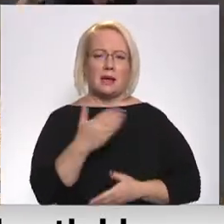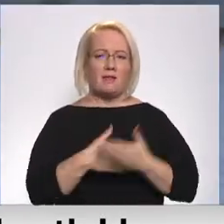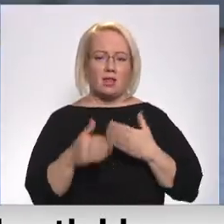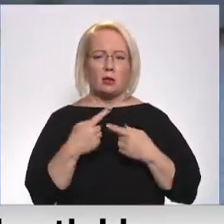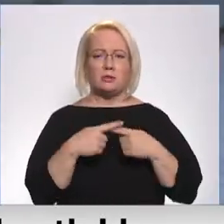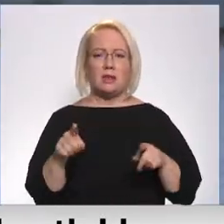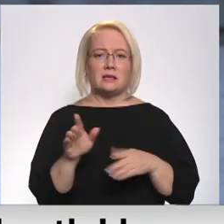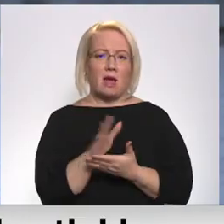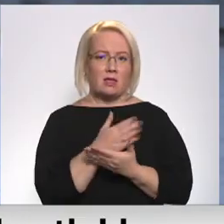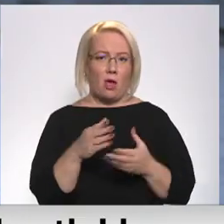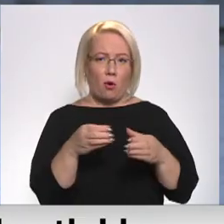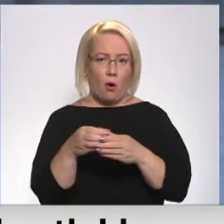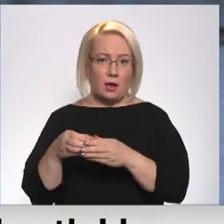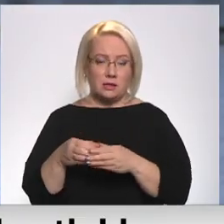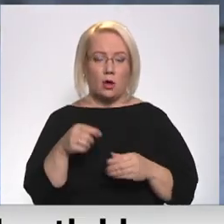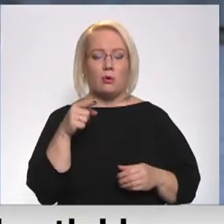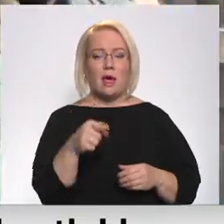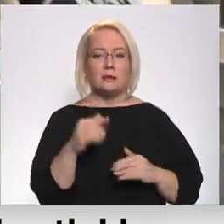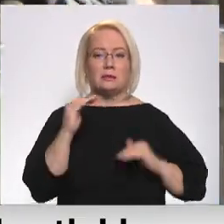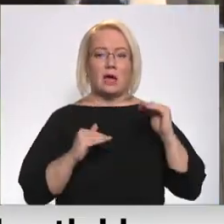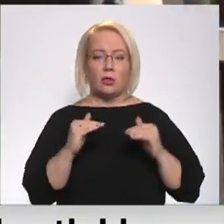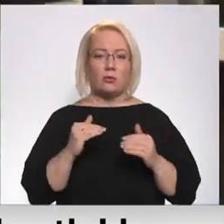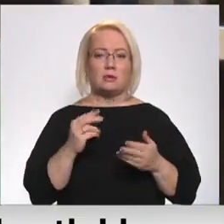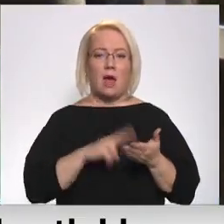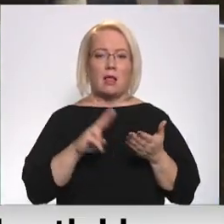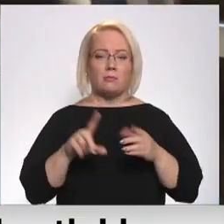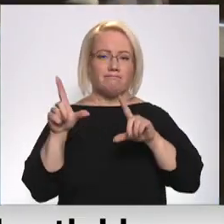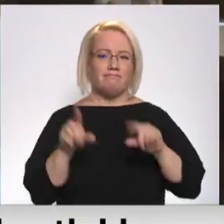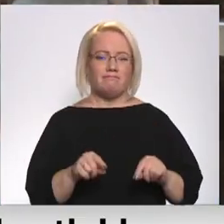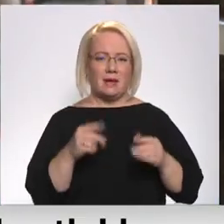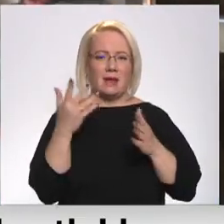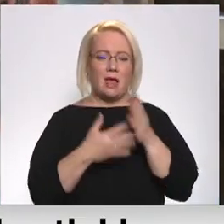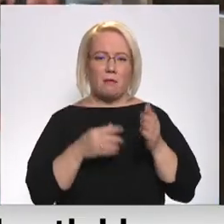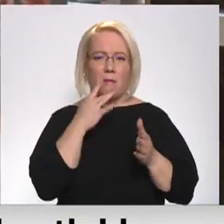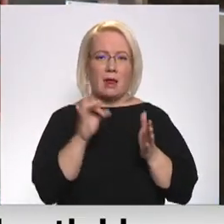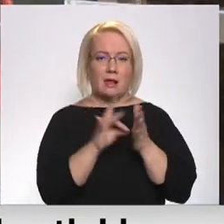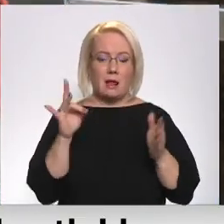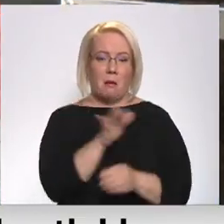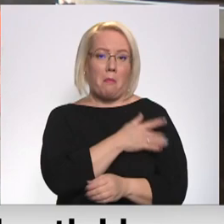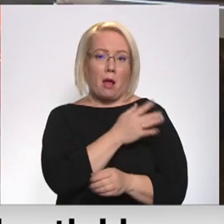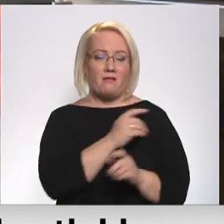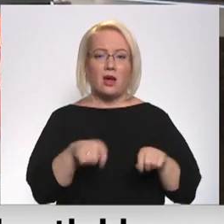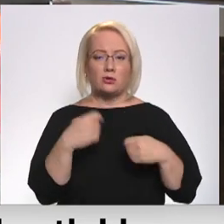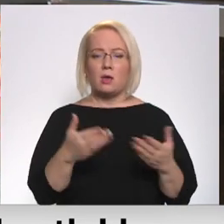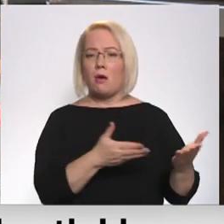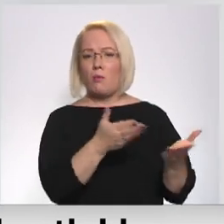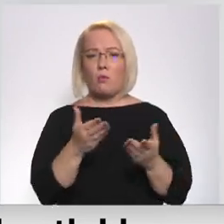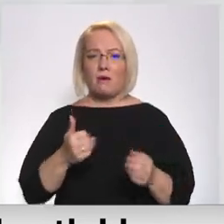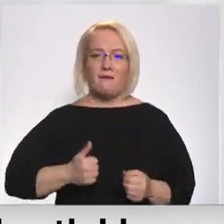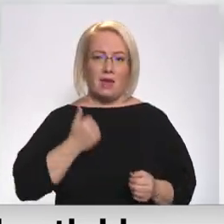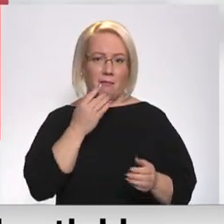kategorijas. Un šis status ļauj samazināt rēķinu par elektrību. Pakalpojumu var sniegt jebkurš elektroenerģijas tirgotājs.